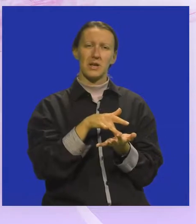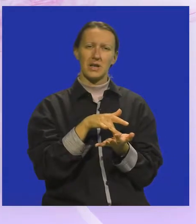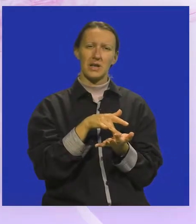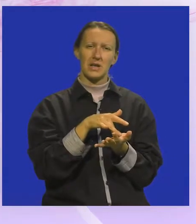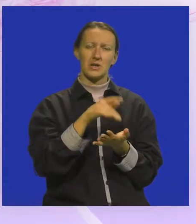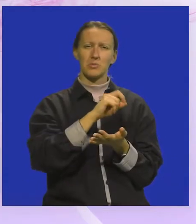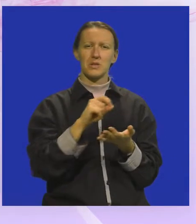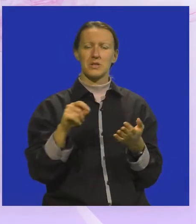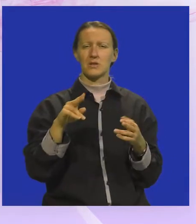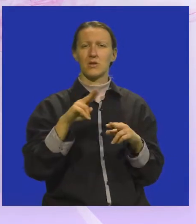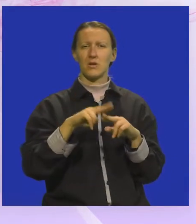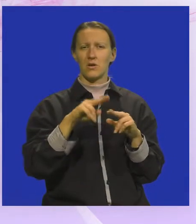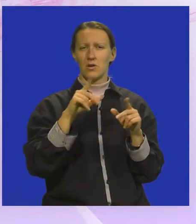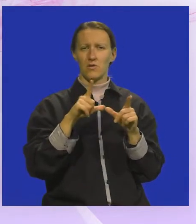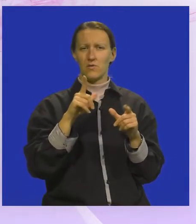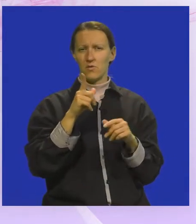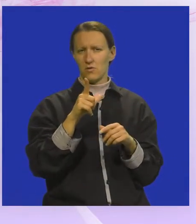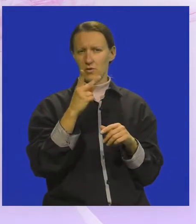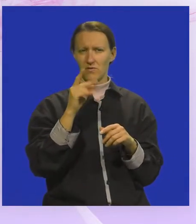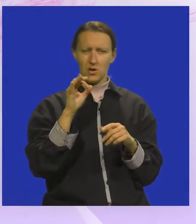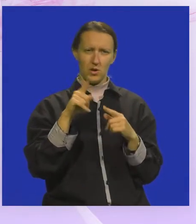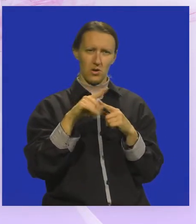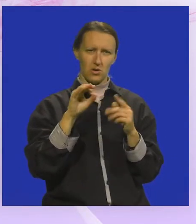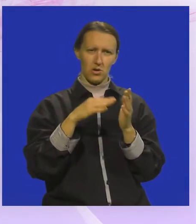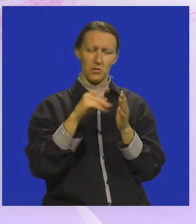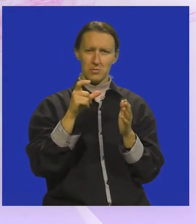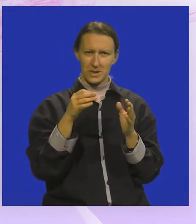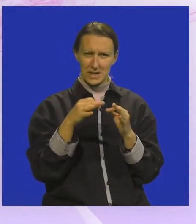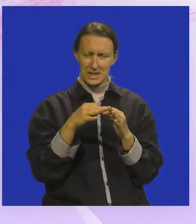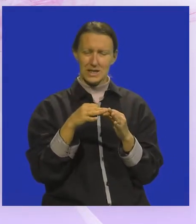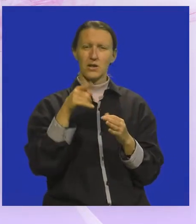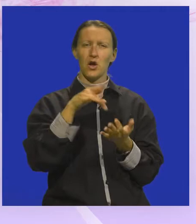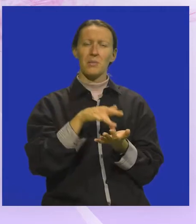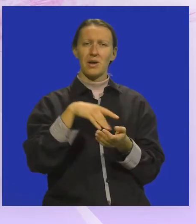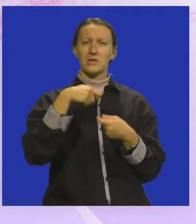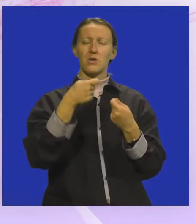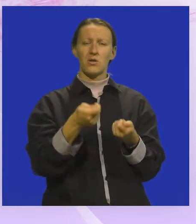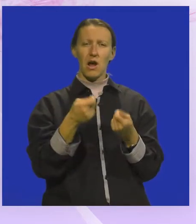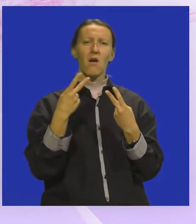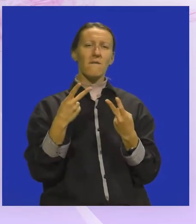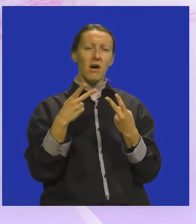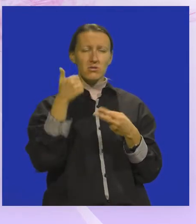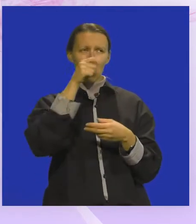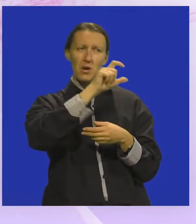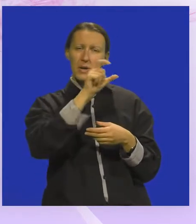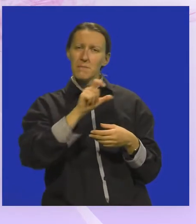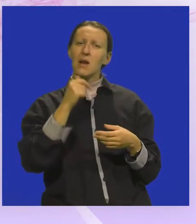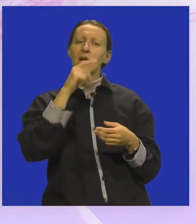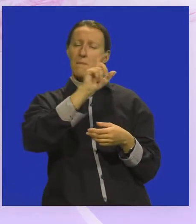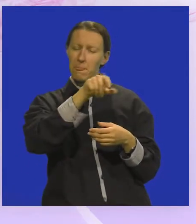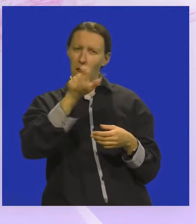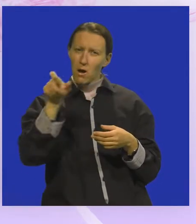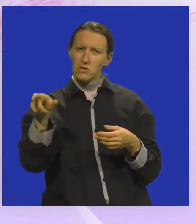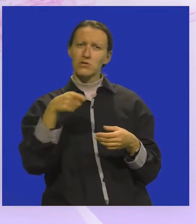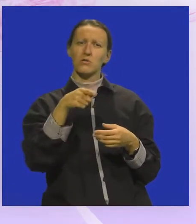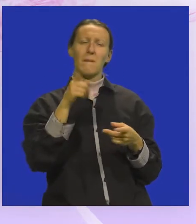pisca Fulvija Tomice. I to je područje dalo značajna imena i značajne osobe